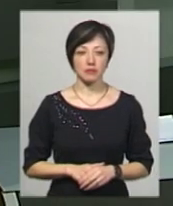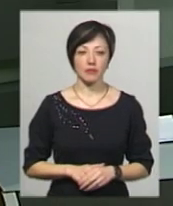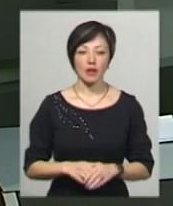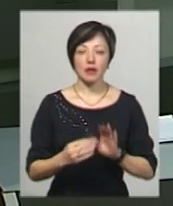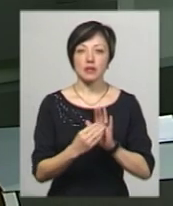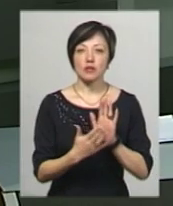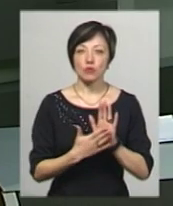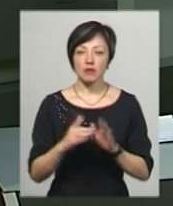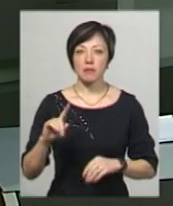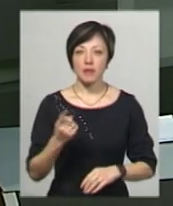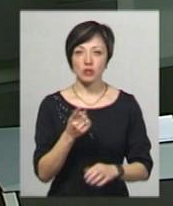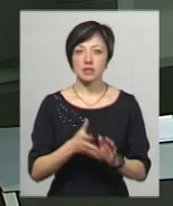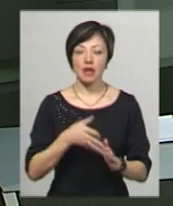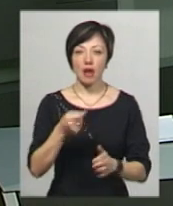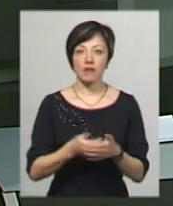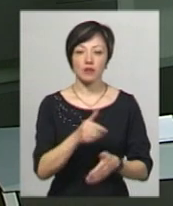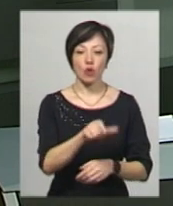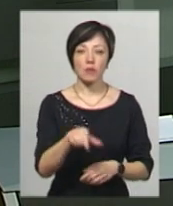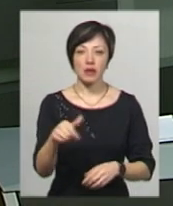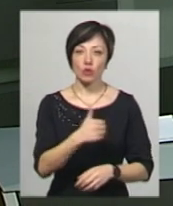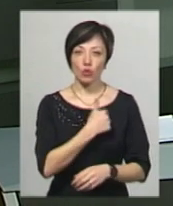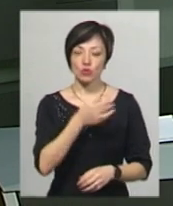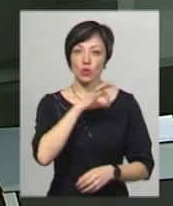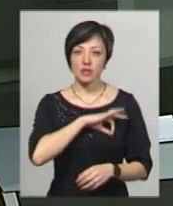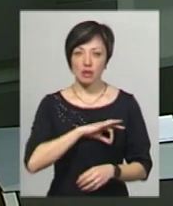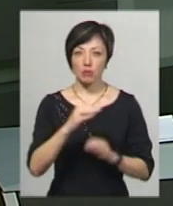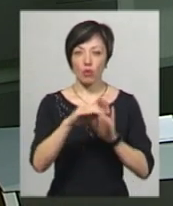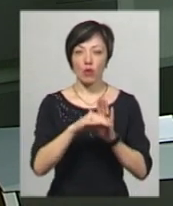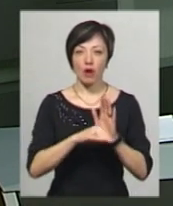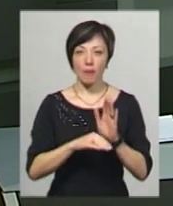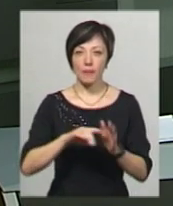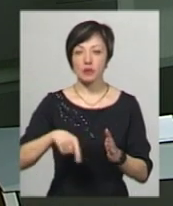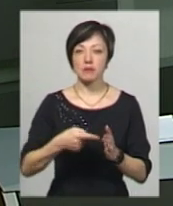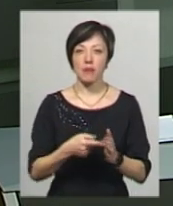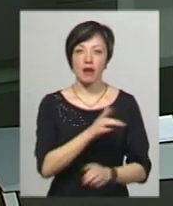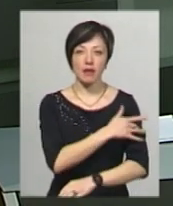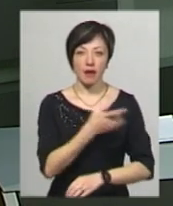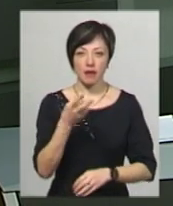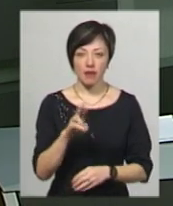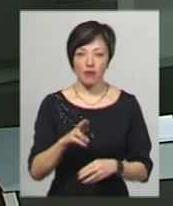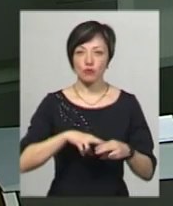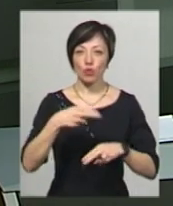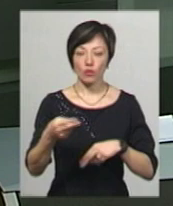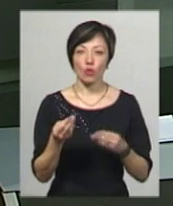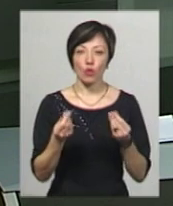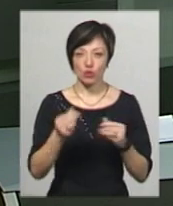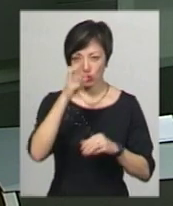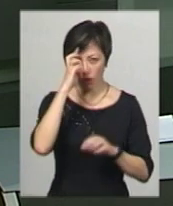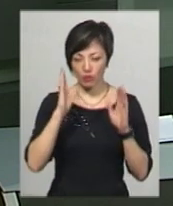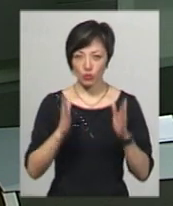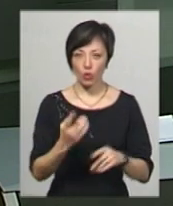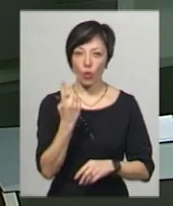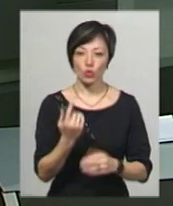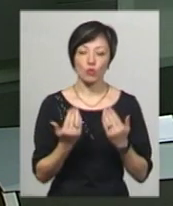Зареєстровано перші заяви від громадян, які хочуть скористатись програмою «Муніципальна няня». Відшкодовувати кошти держава буде